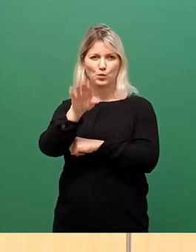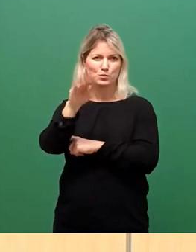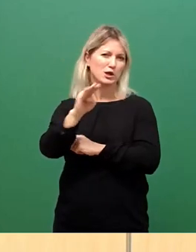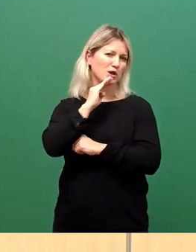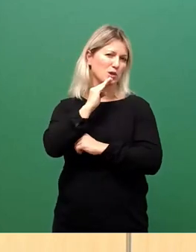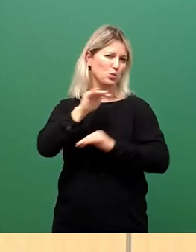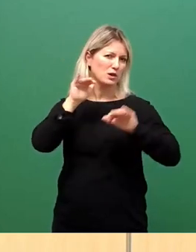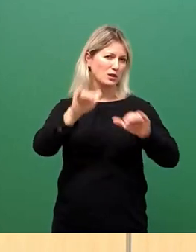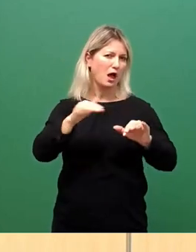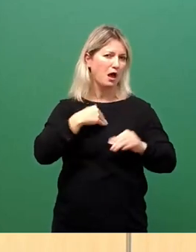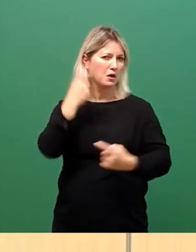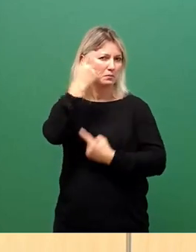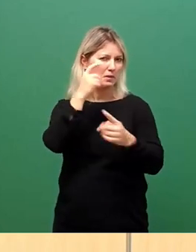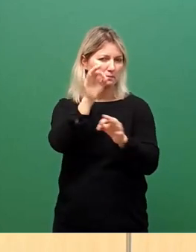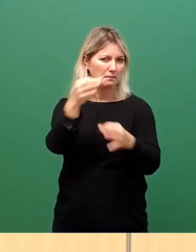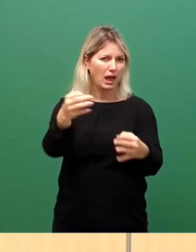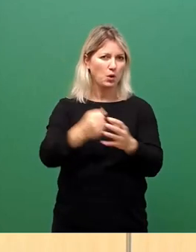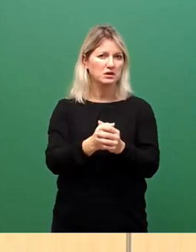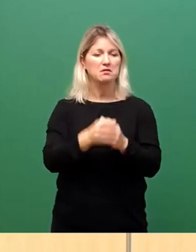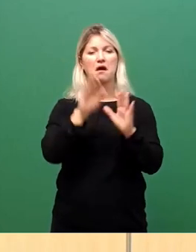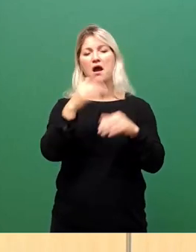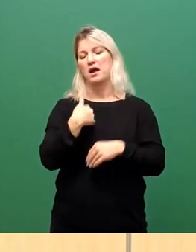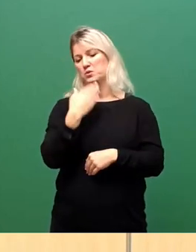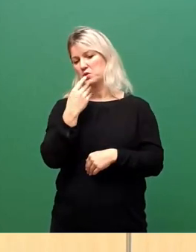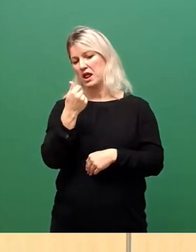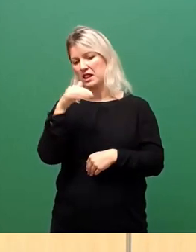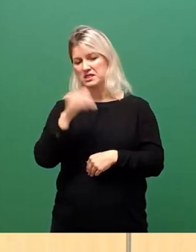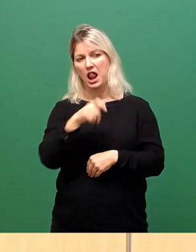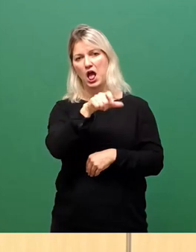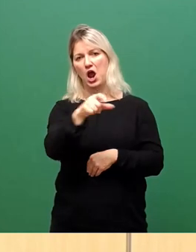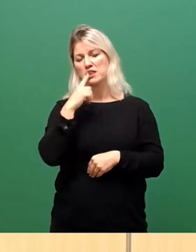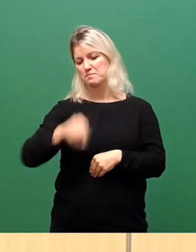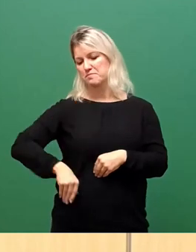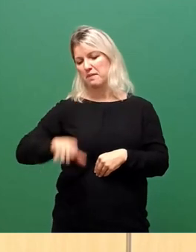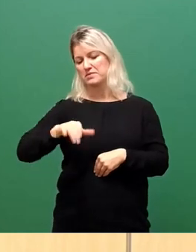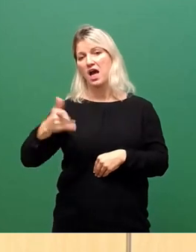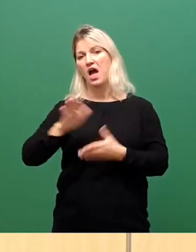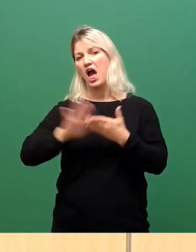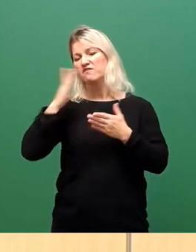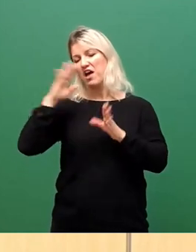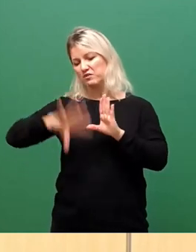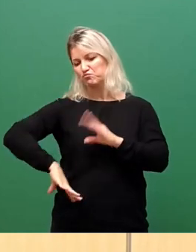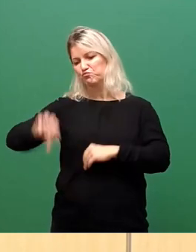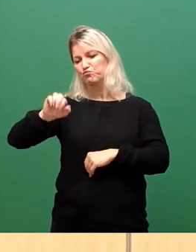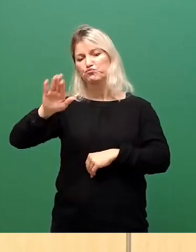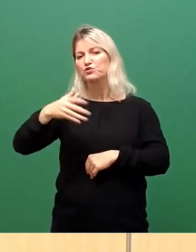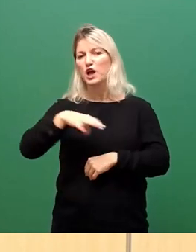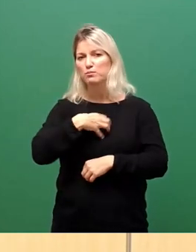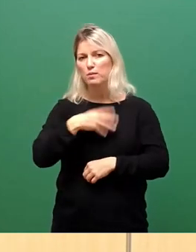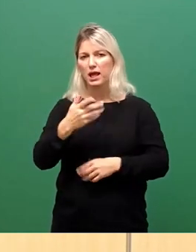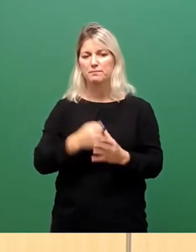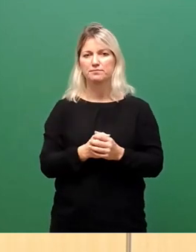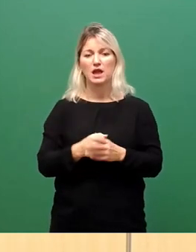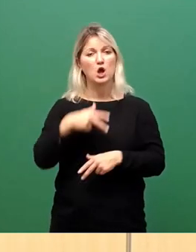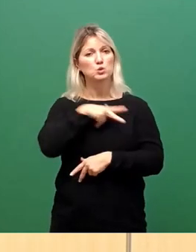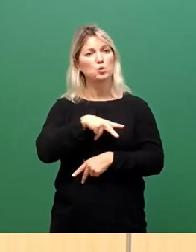Kopf machen. Wir haben auch genug Geld, Bürger in der Tasche Hamza, müssen einfach nur fleißig reinfassen. Und angeblich ist auch der soziale Frieden, da